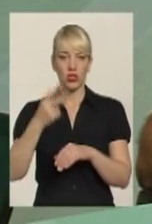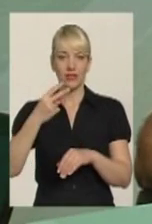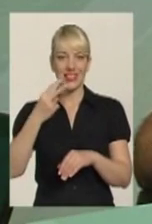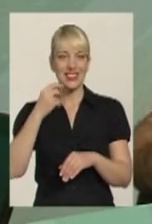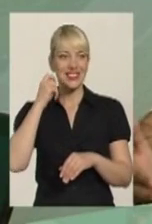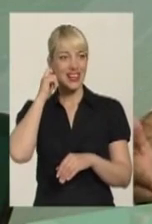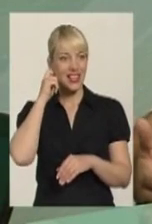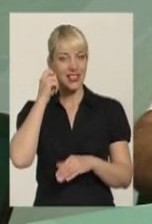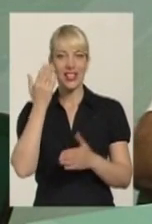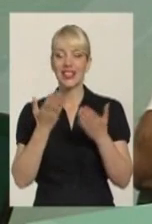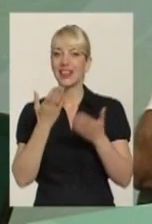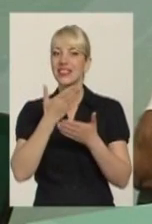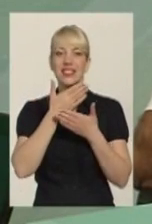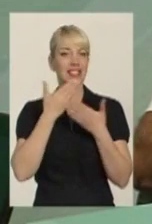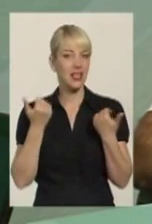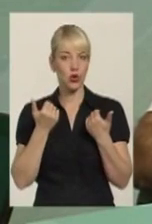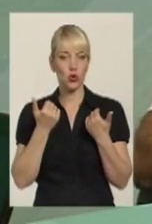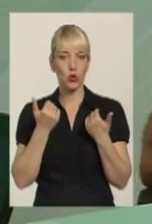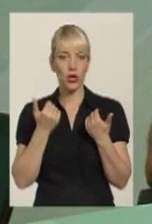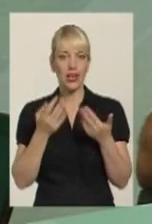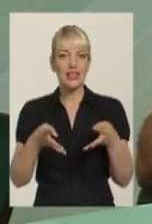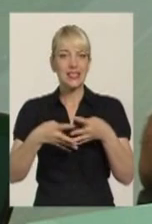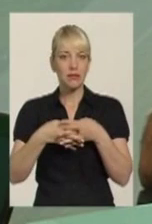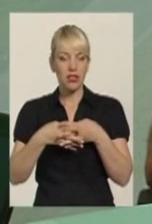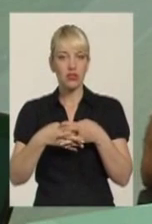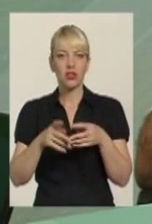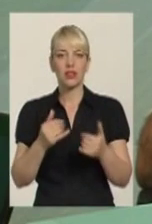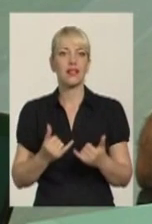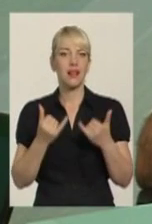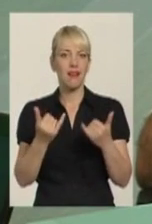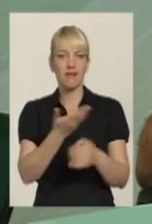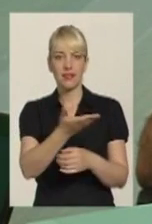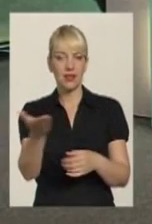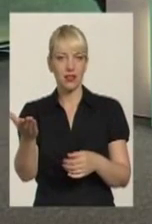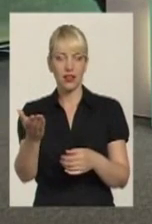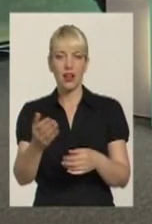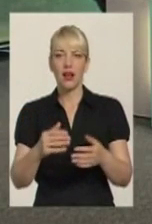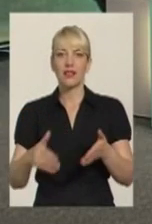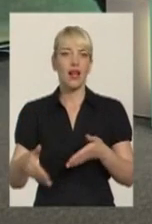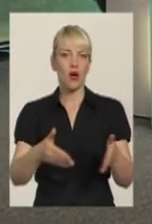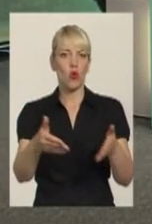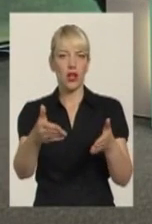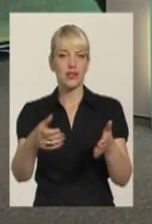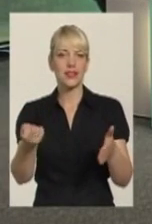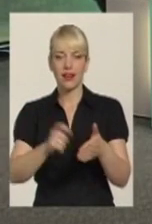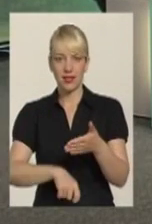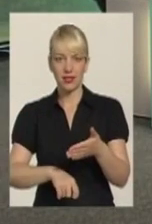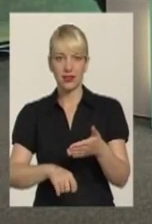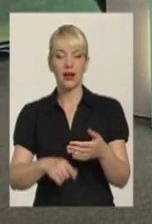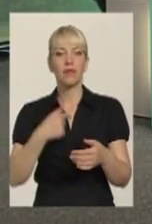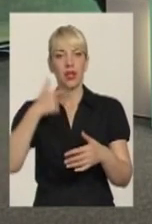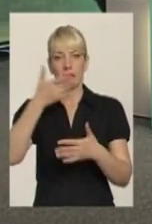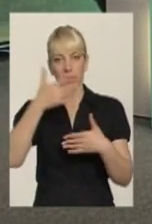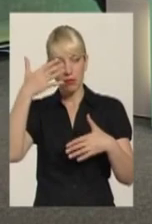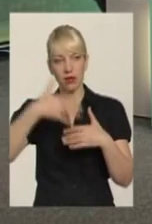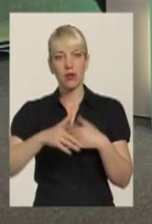якщо не мають цих критерій, то для них просто дорога закрита, з гражданства. Хоча ми також розуміємо, що во многих